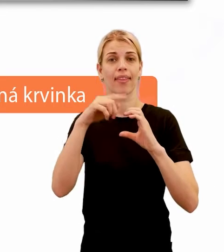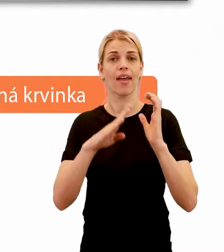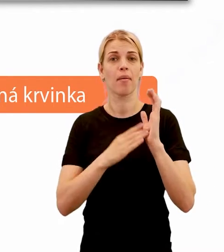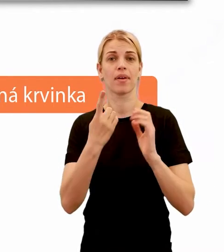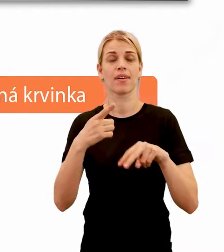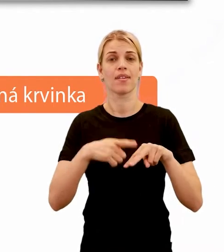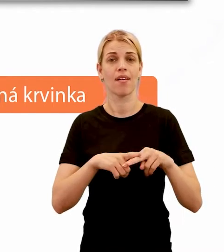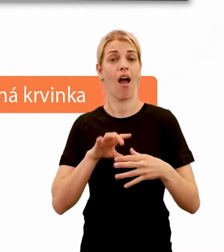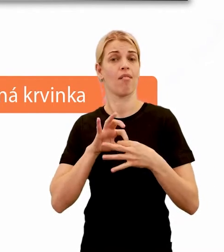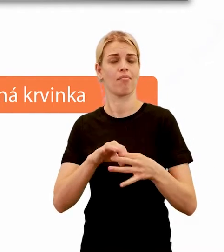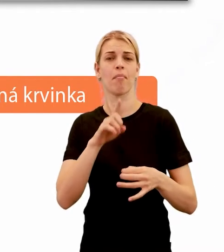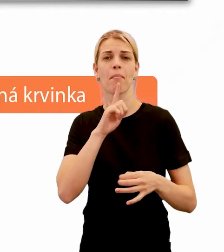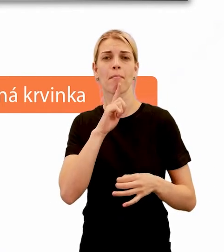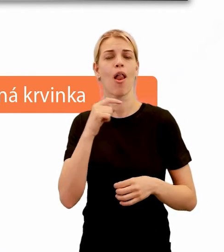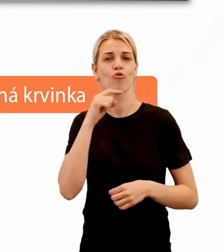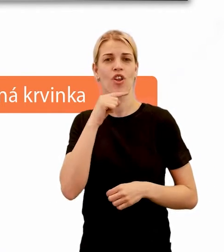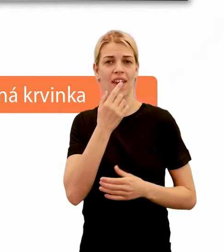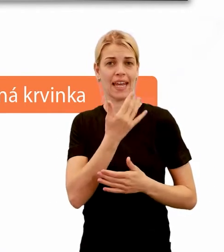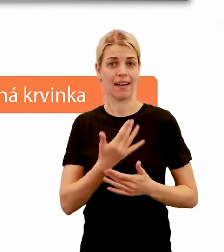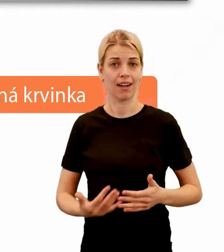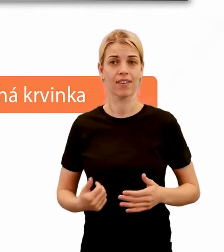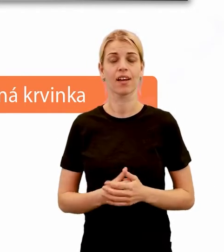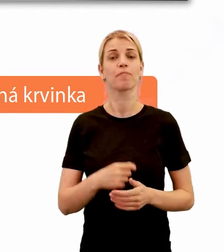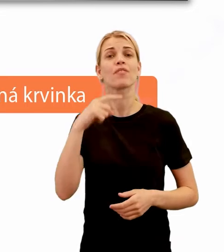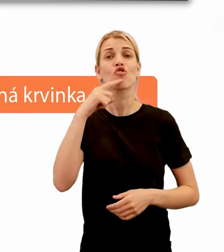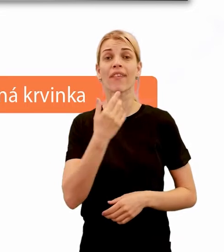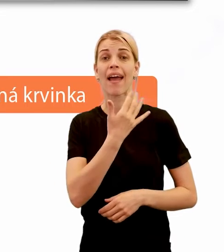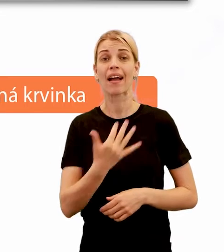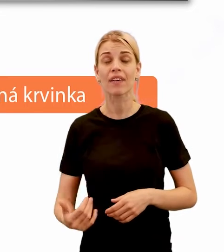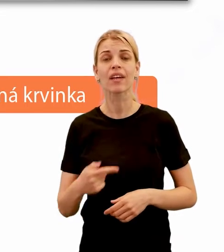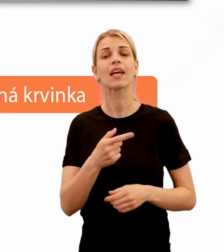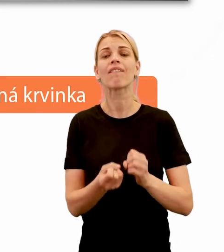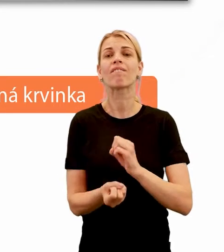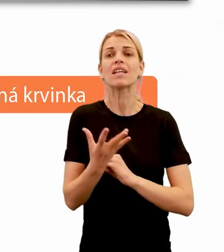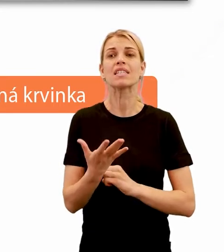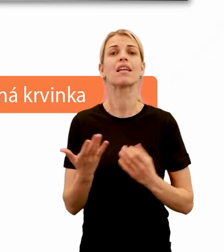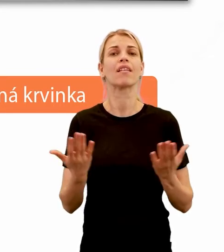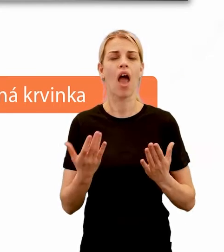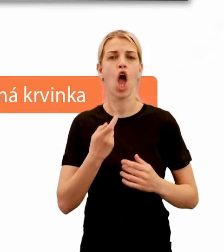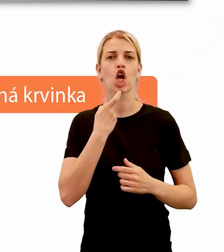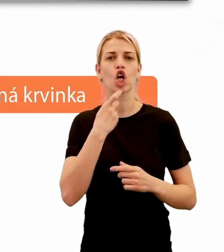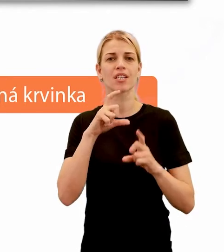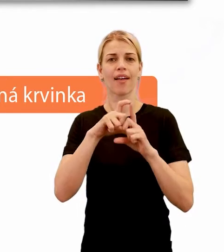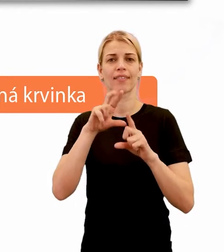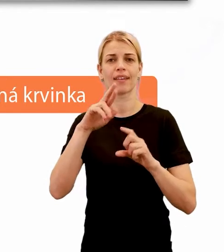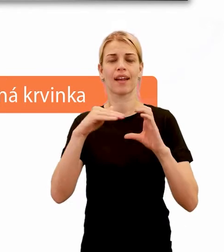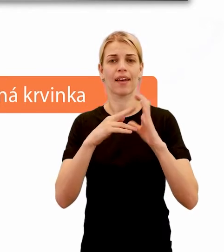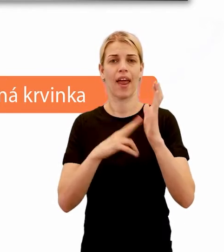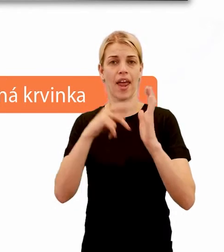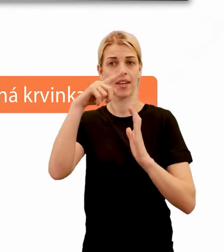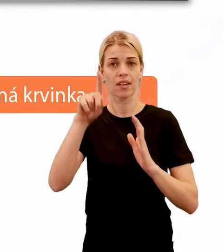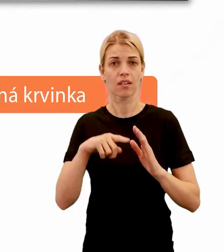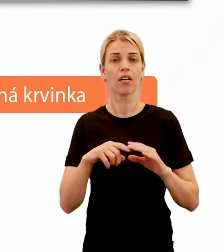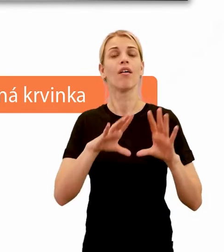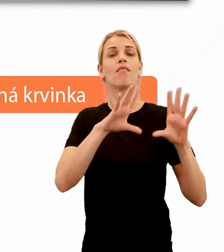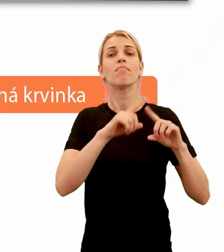nedostatkom červených krviniek. Červené krvinky nám vznikajú v kostnej dreni a zanikajú v